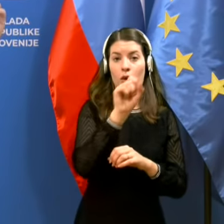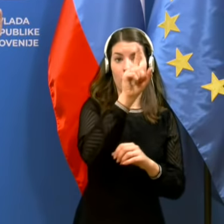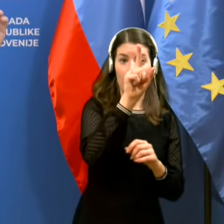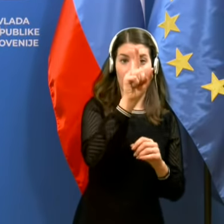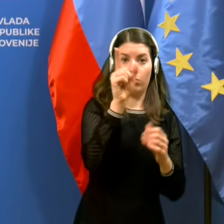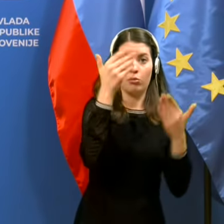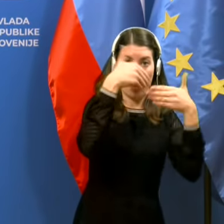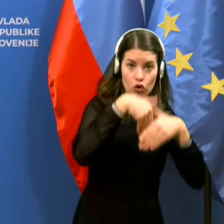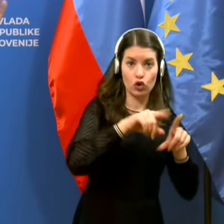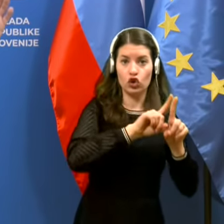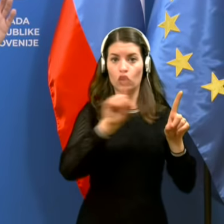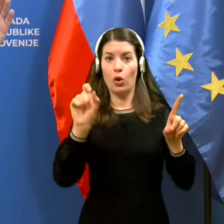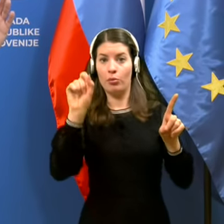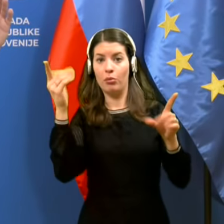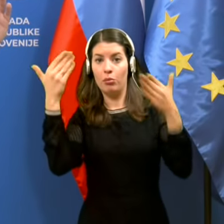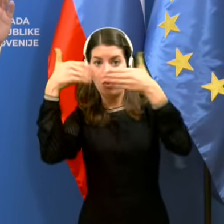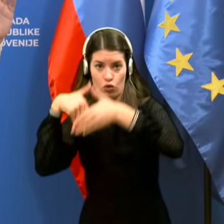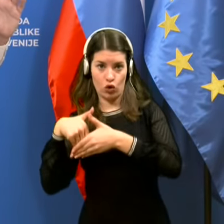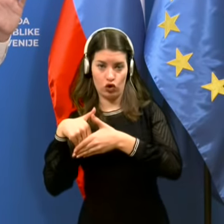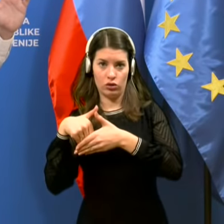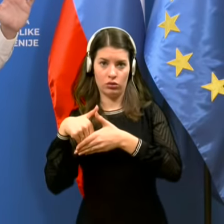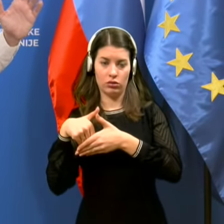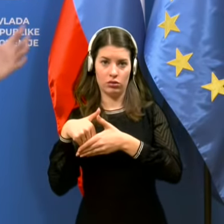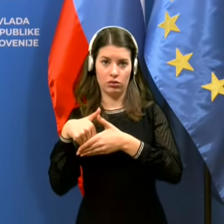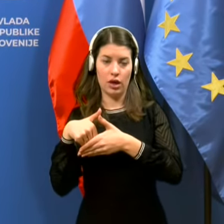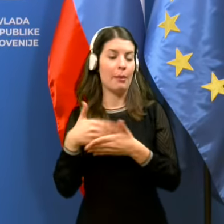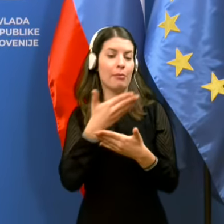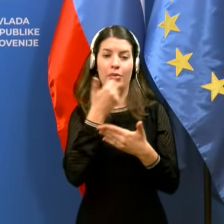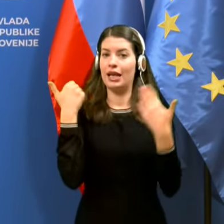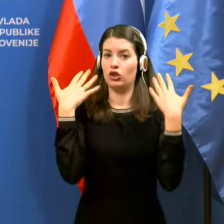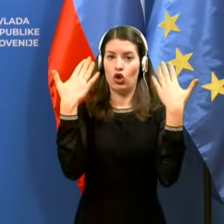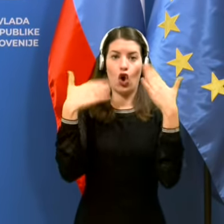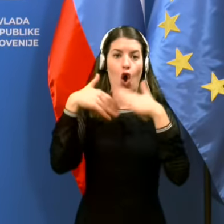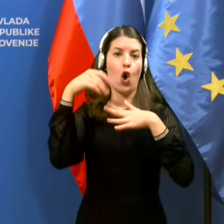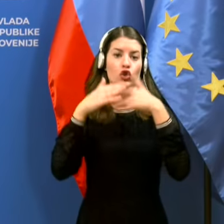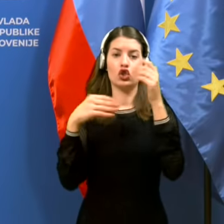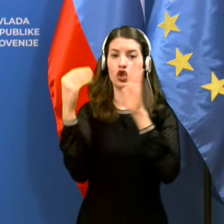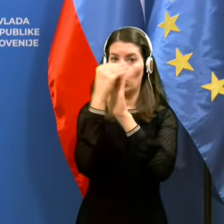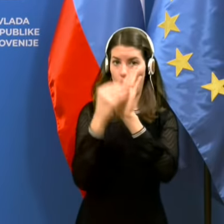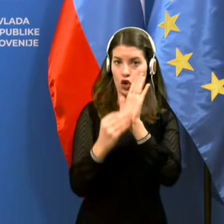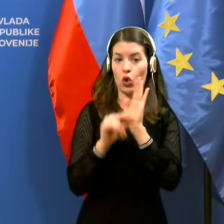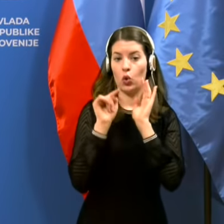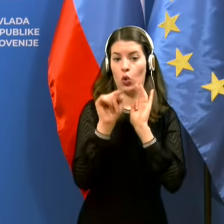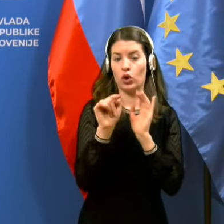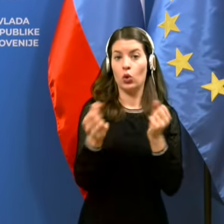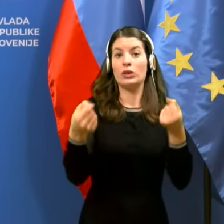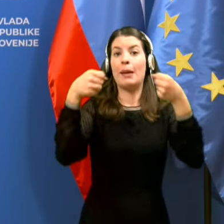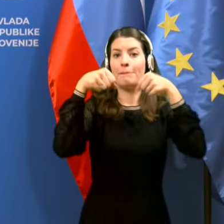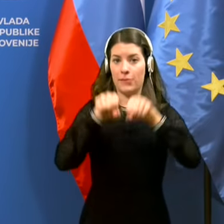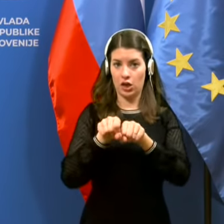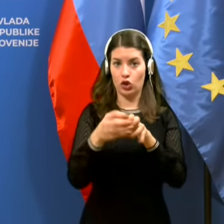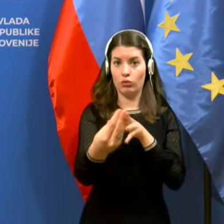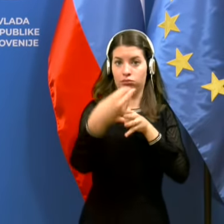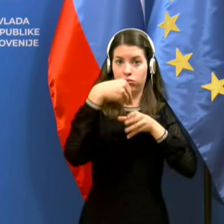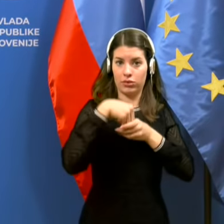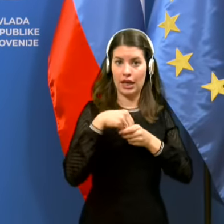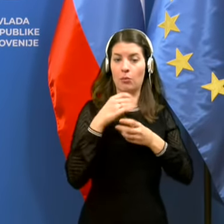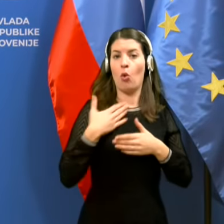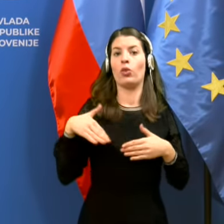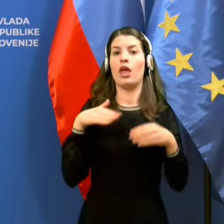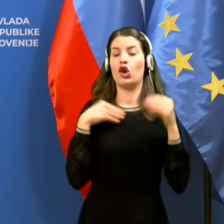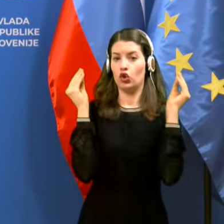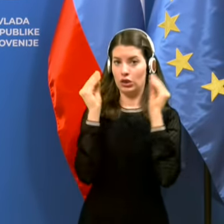Avtomatsko generirano brez nobenih ročnih vnosov. Enkrat, ko je ta baza zapečatena in v naših sistemih, trenutno